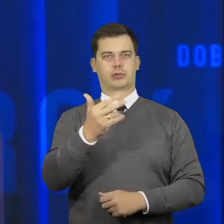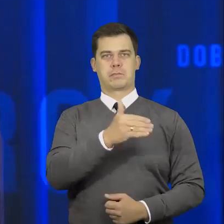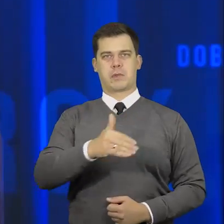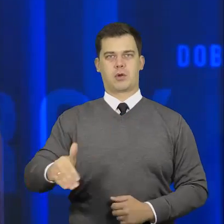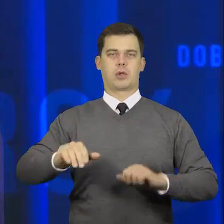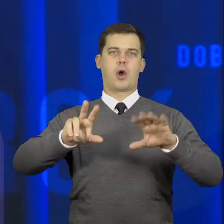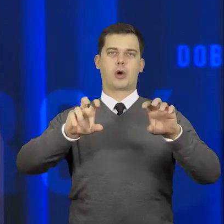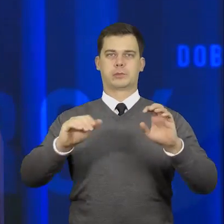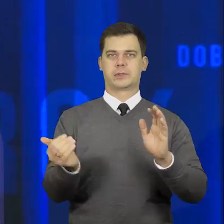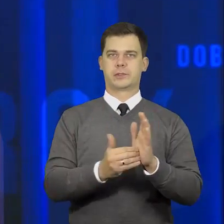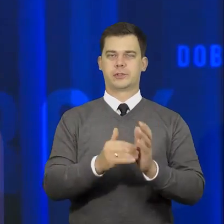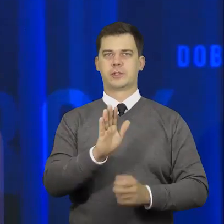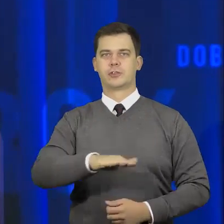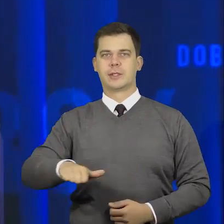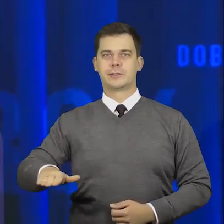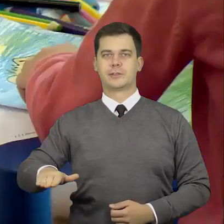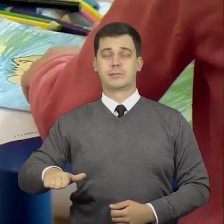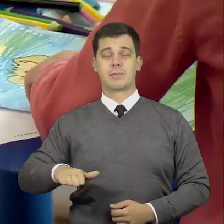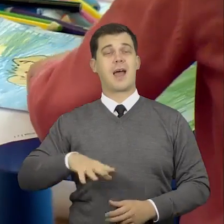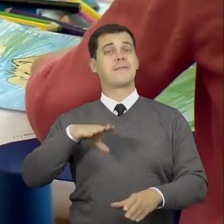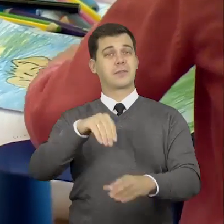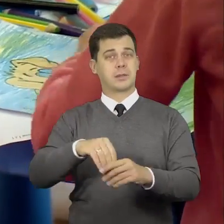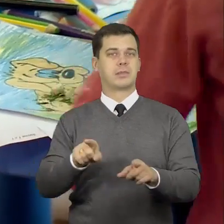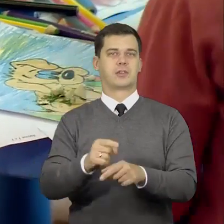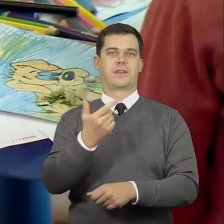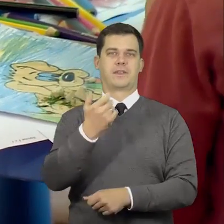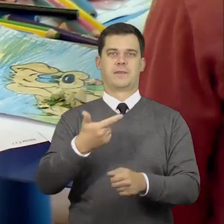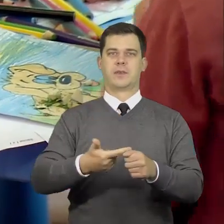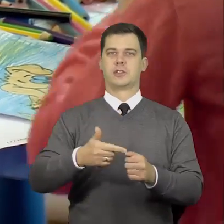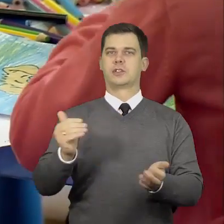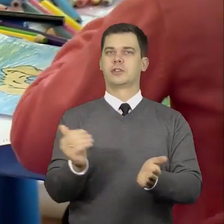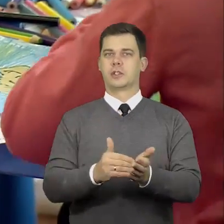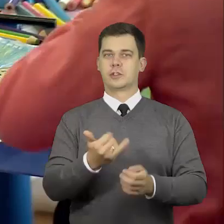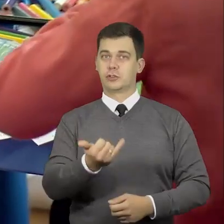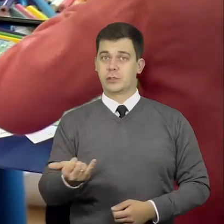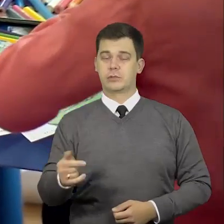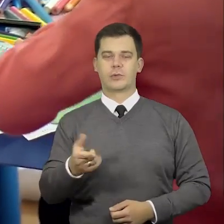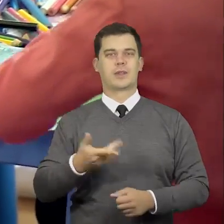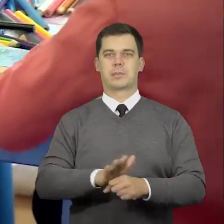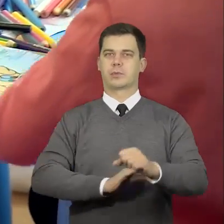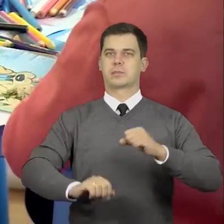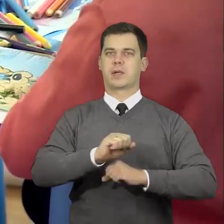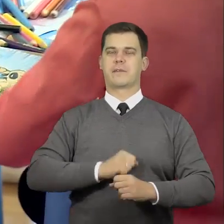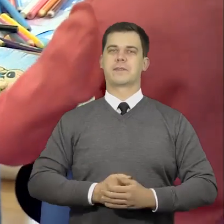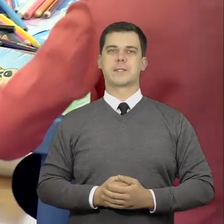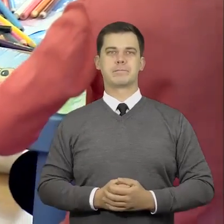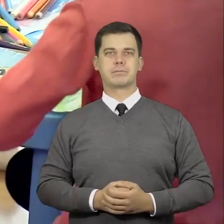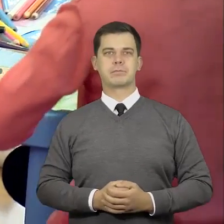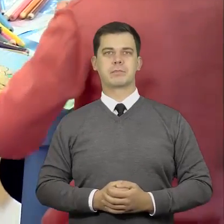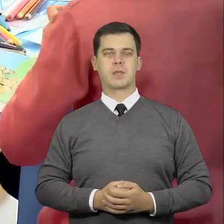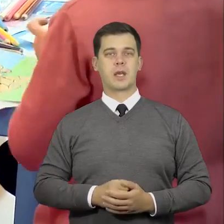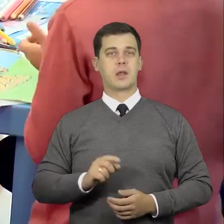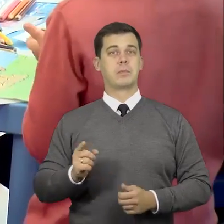mln 800 tys. dzieci, a wśród nich 220 tys. dzieci niepełnosprawnych.